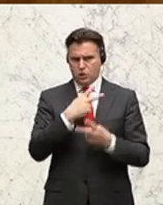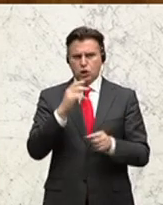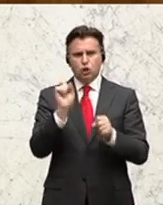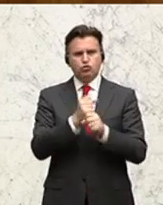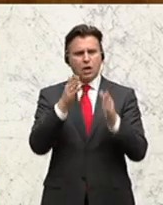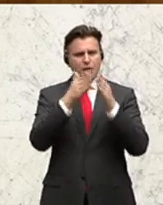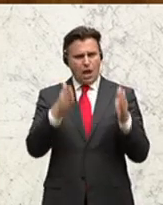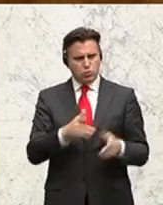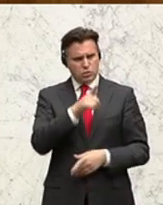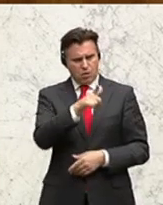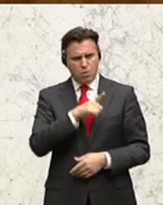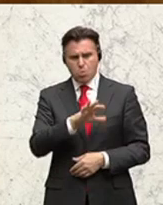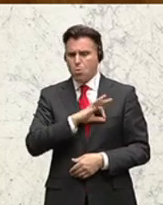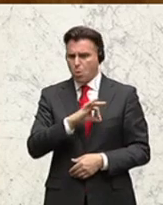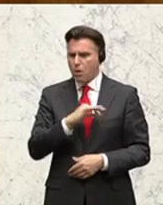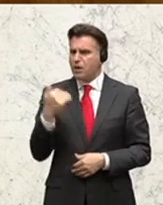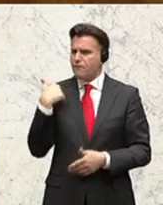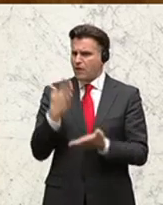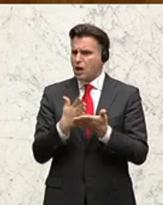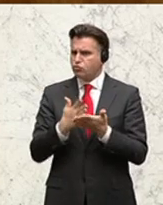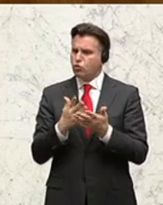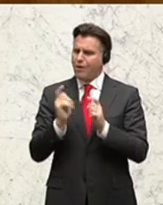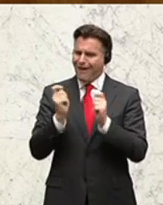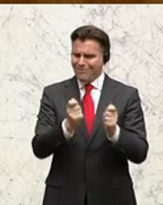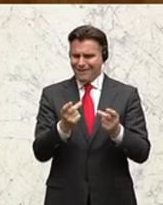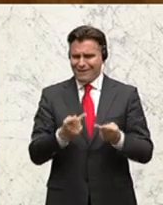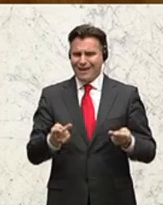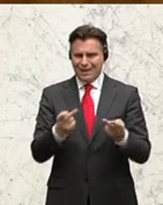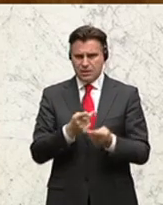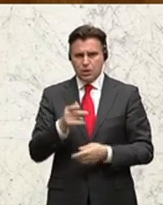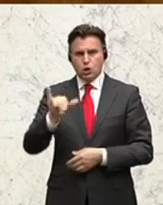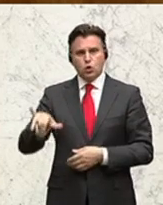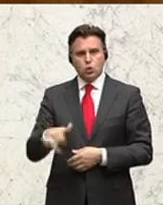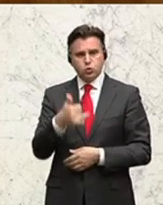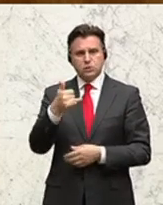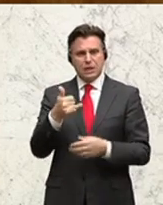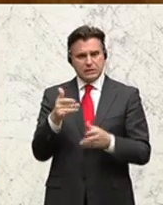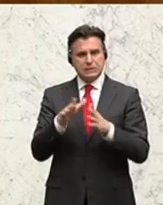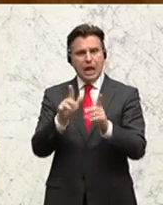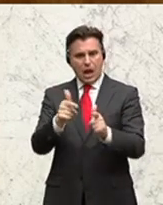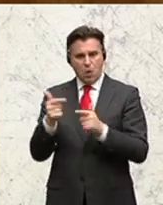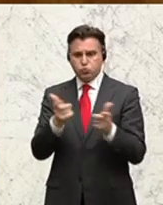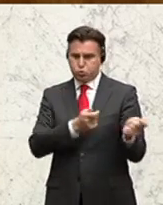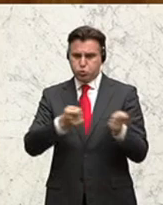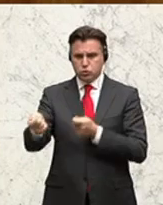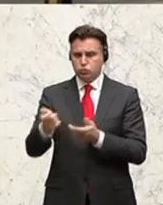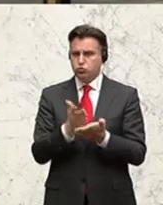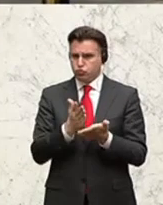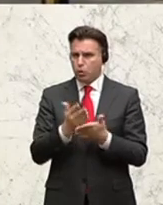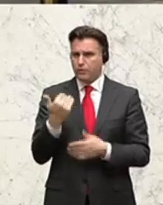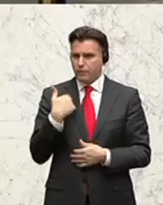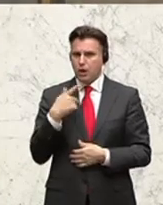Steinhaus und ich haben einen sehr ähnlichen Antrag eingebracht, der auch schon dem Justizausschuss zugewiesen wurde, der dort im